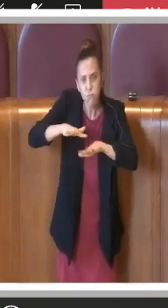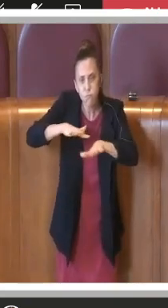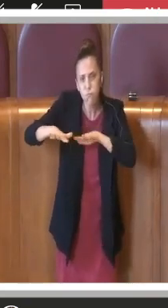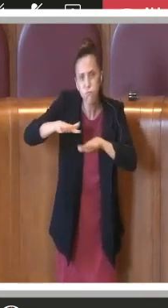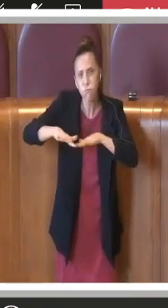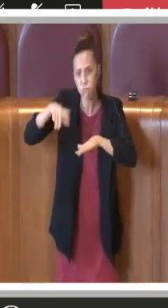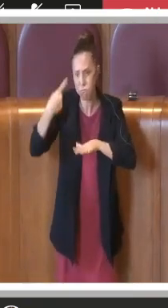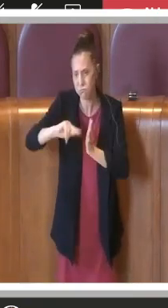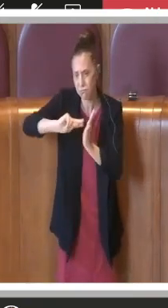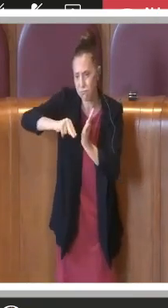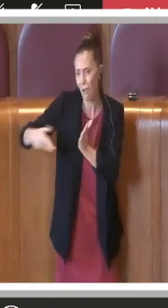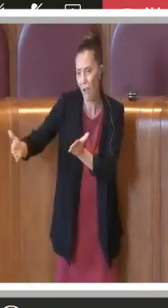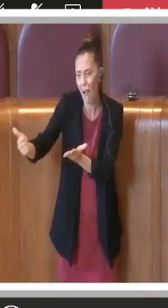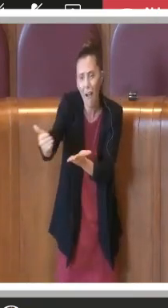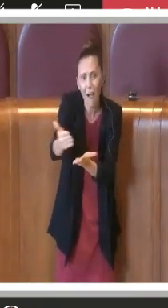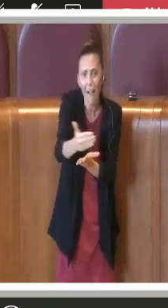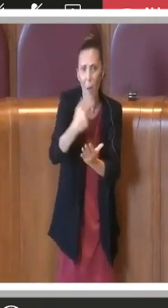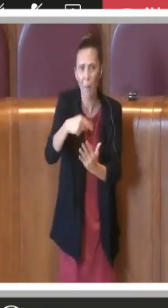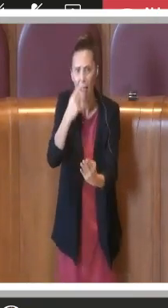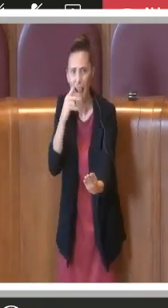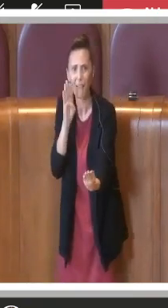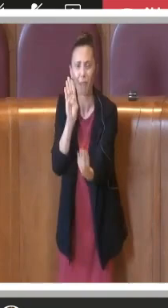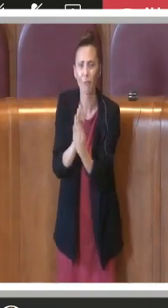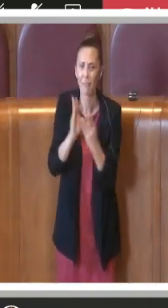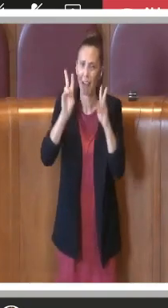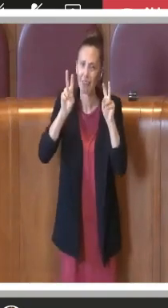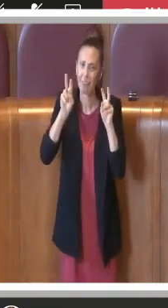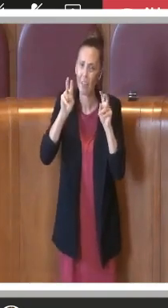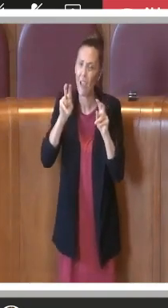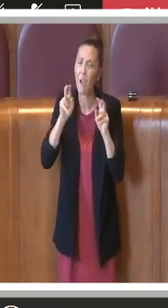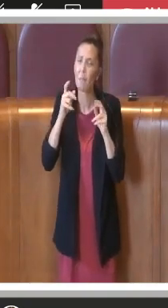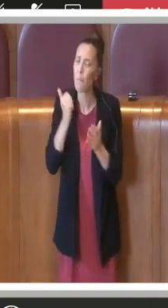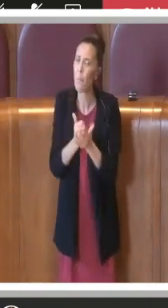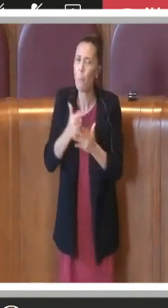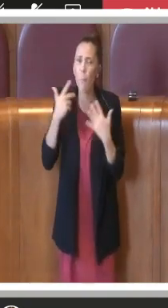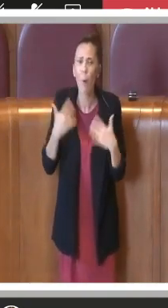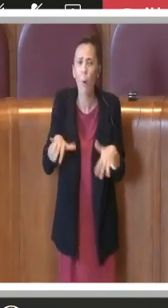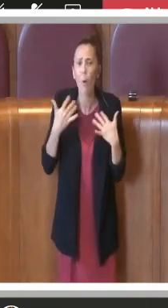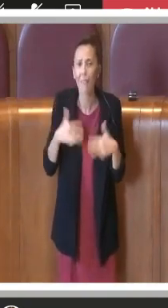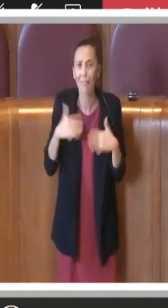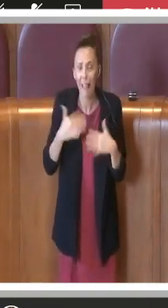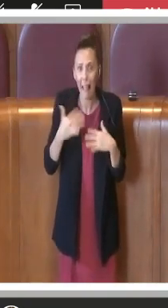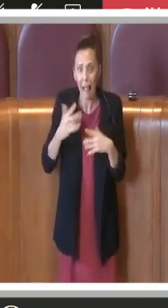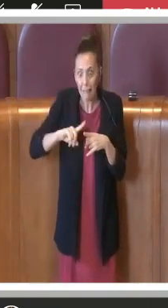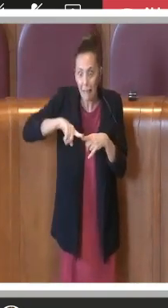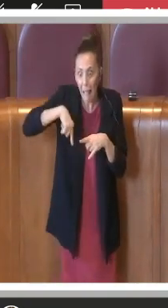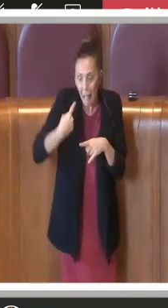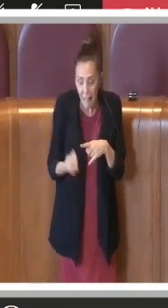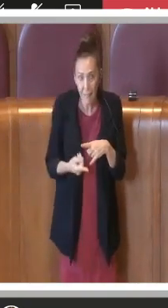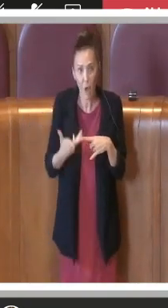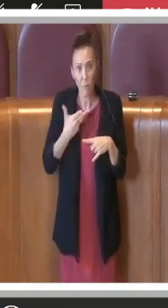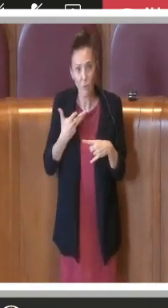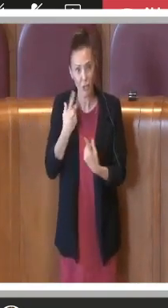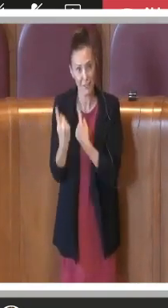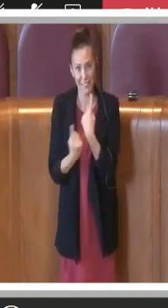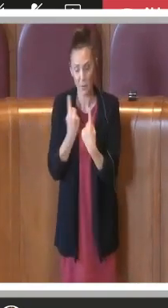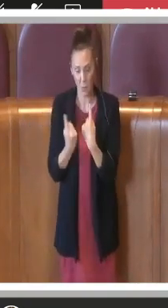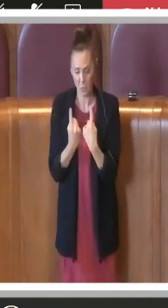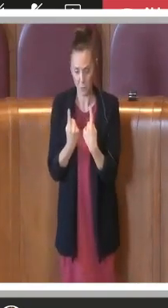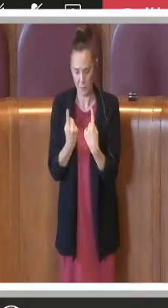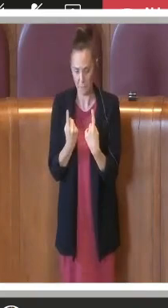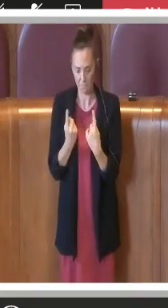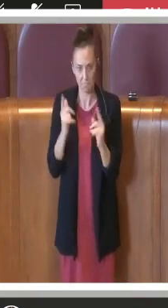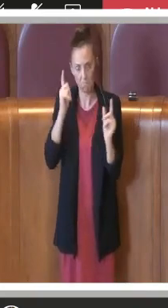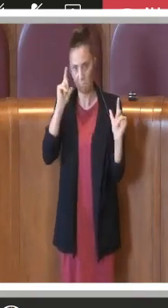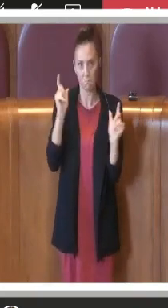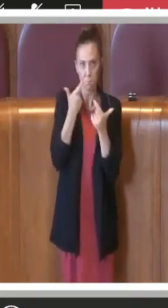di affrontare delle tematiche importanti, poi ci sono delle cose che non quadrano e noi se le approviamo le